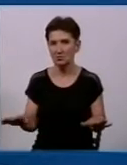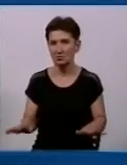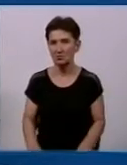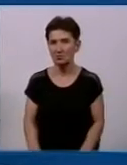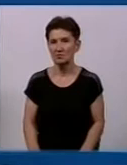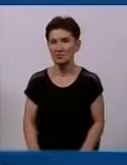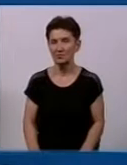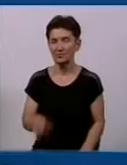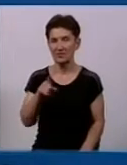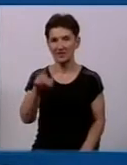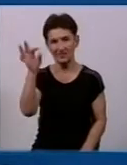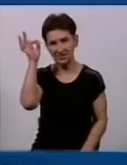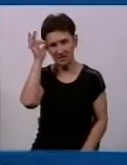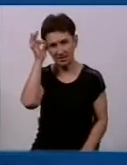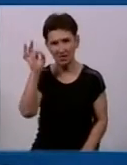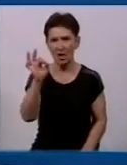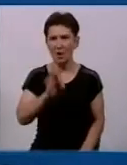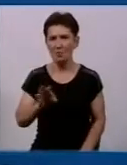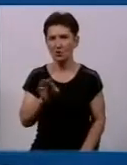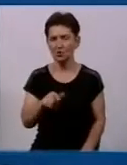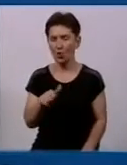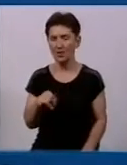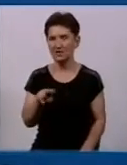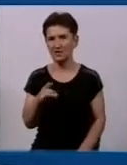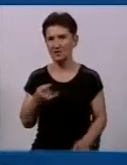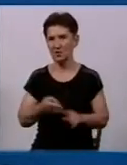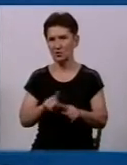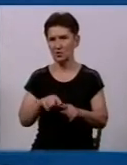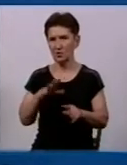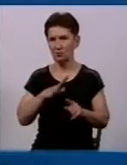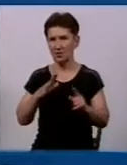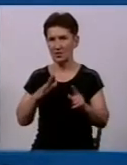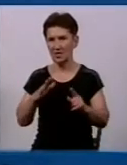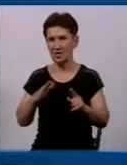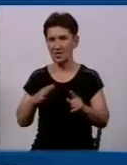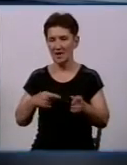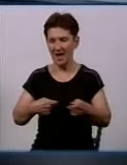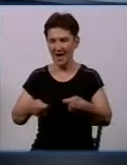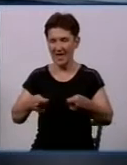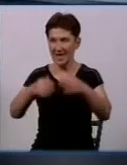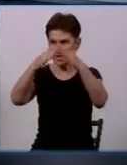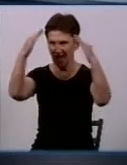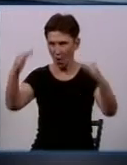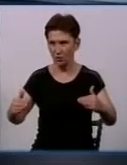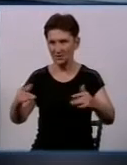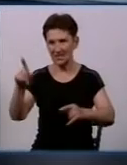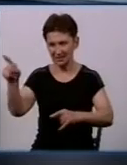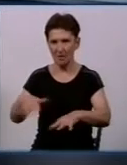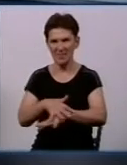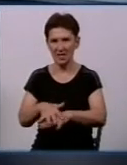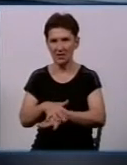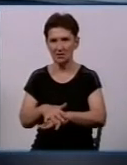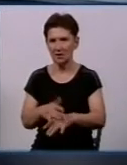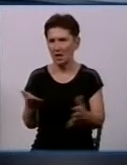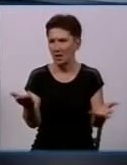Ви згадали про гідрант, який був накритий кіоском, частково, в Ковалівці на ринку. В